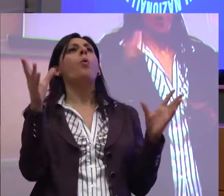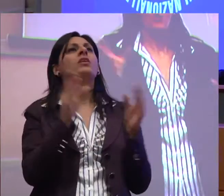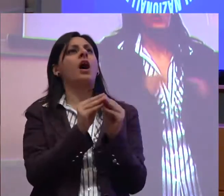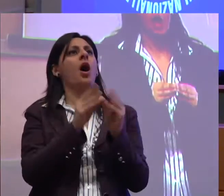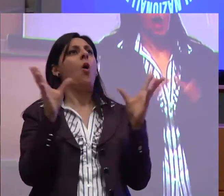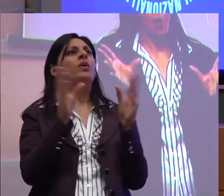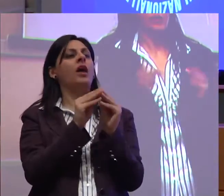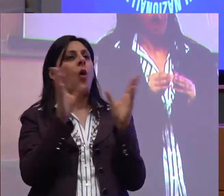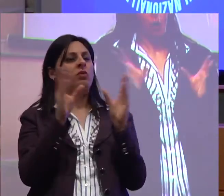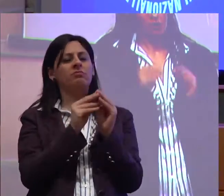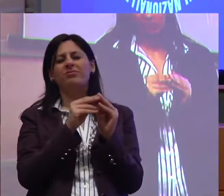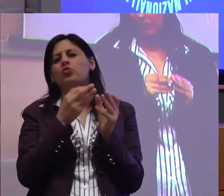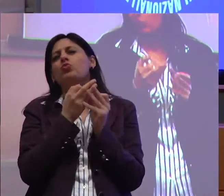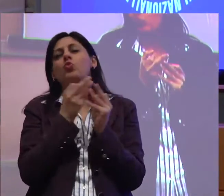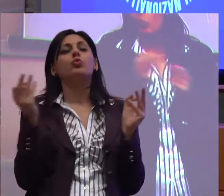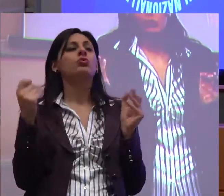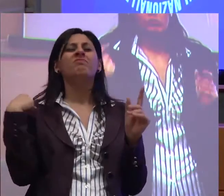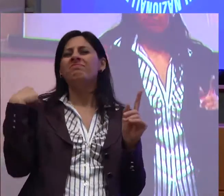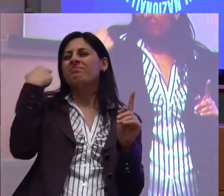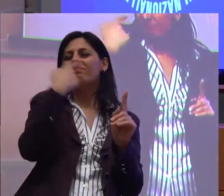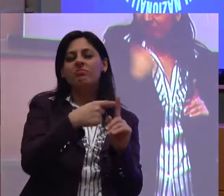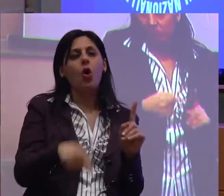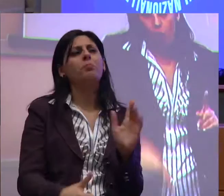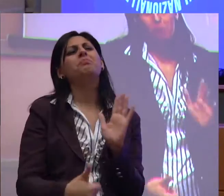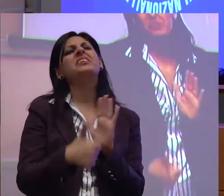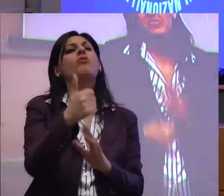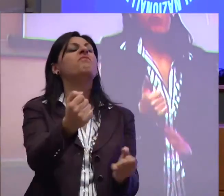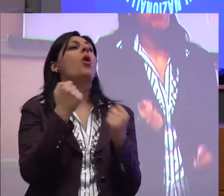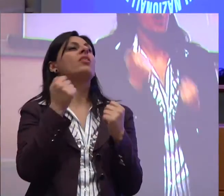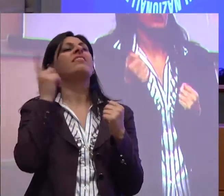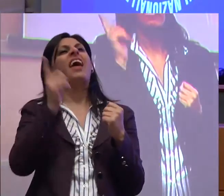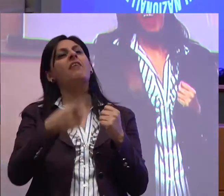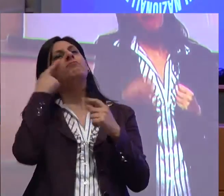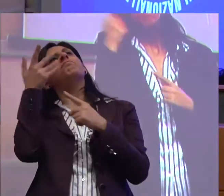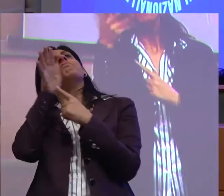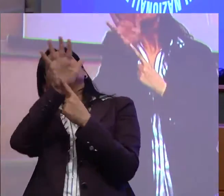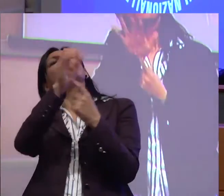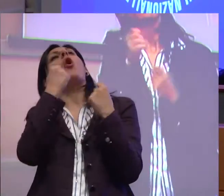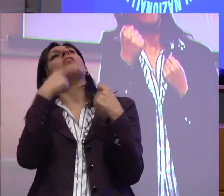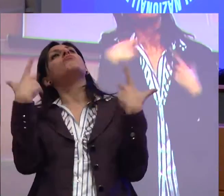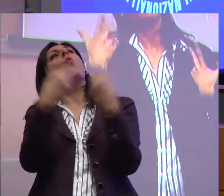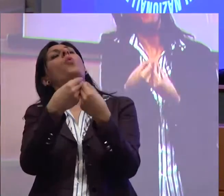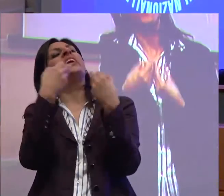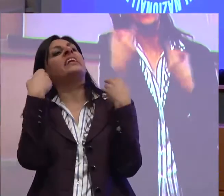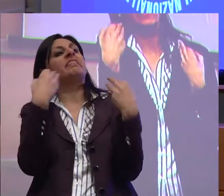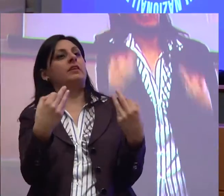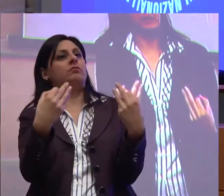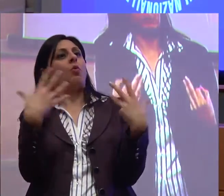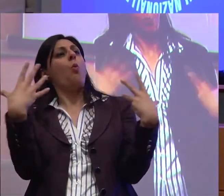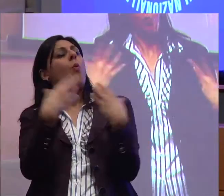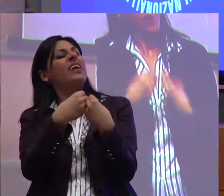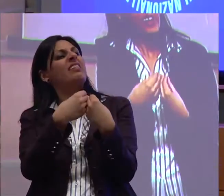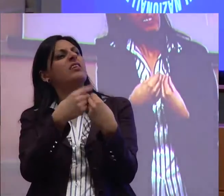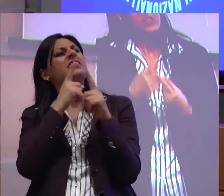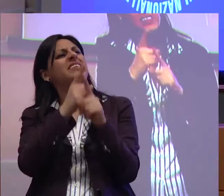mai come oggi credo che tutte e tutti noi dobbiamo approfondire un impegno particolare ad essere uniti, uniti su